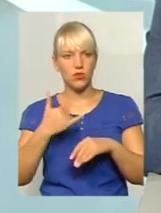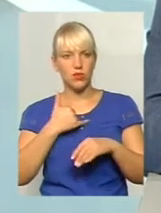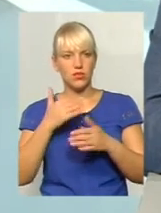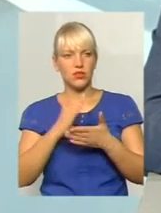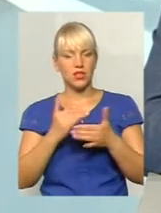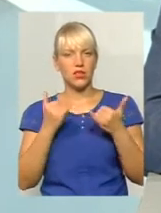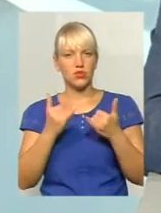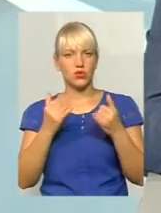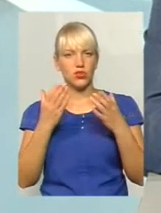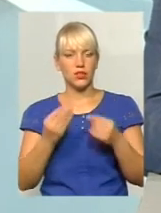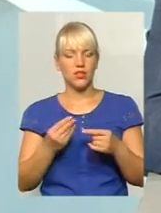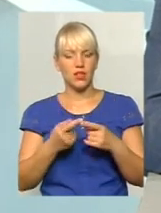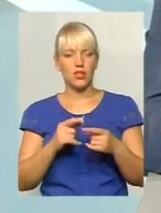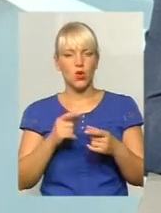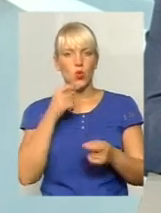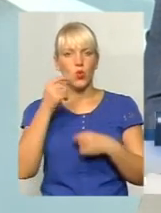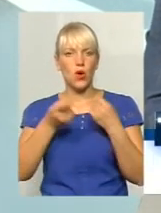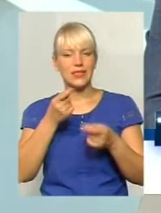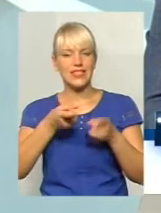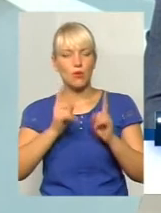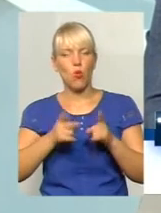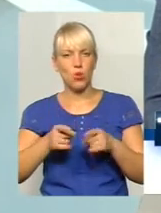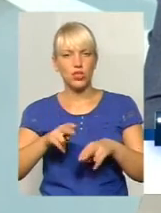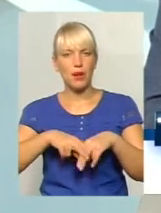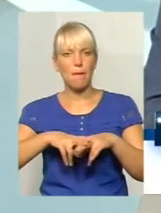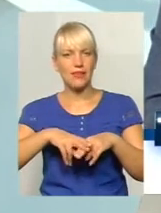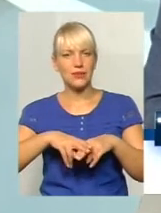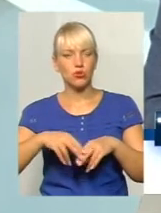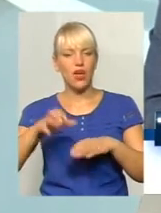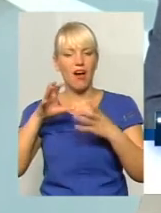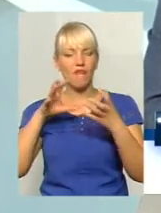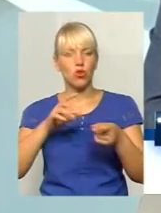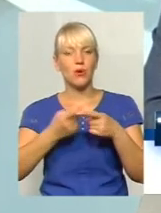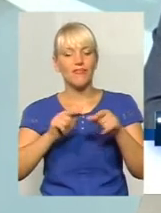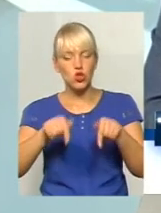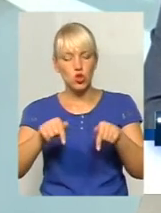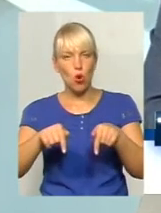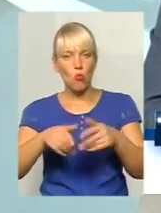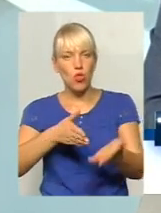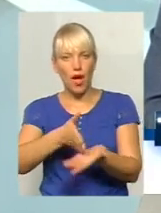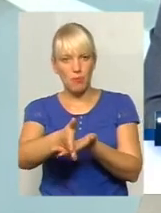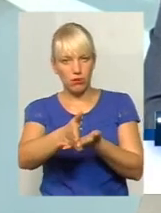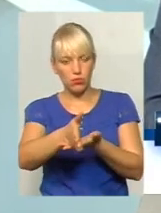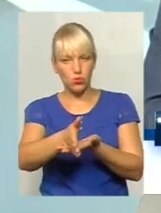нюанси з погодженням паспорту автобусного маршруту безпосередньо в даному напрямку.